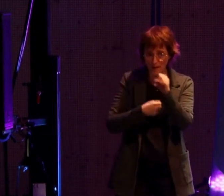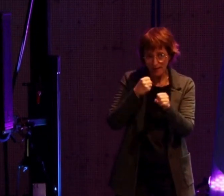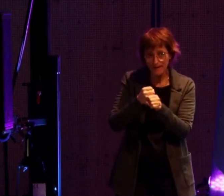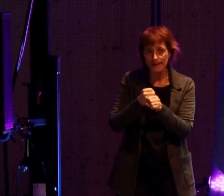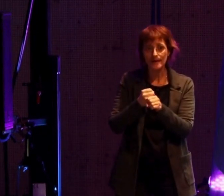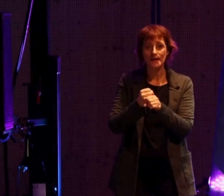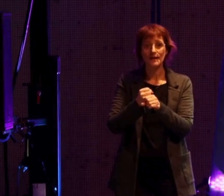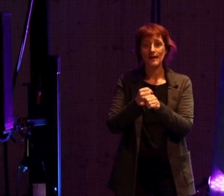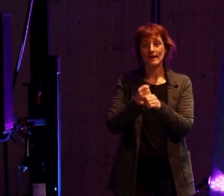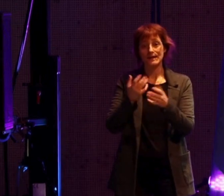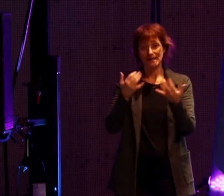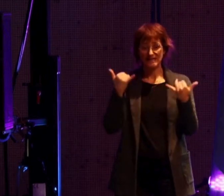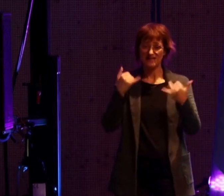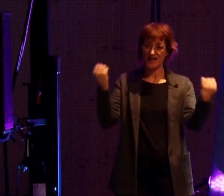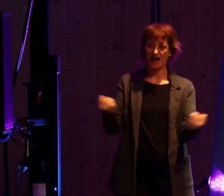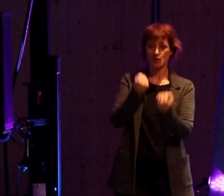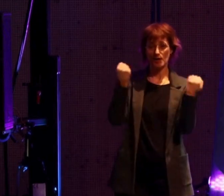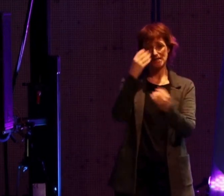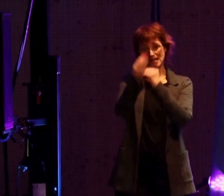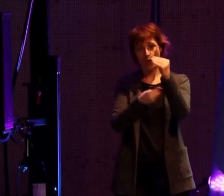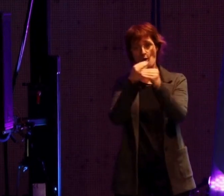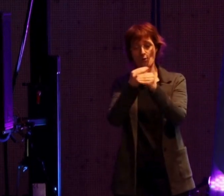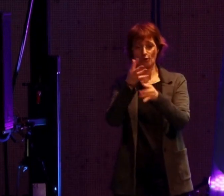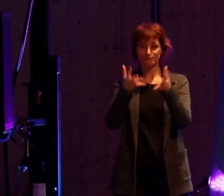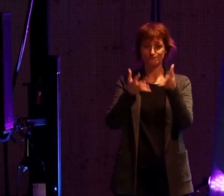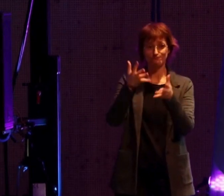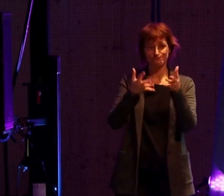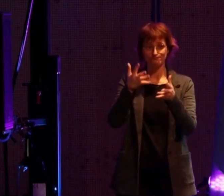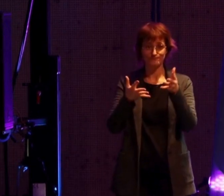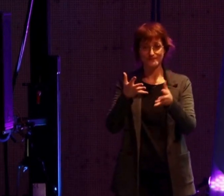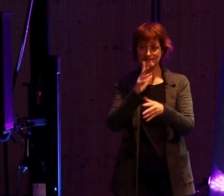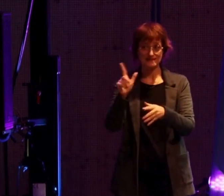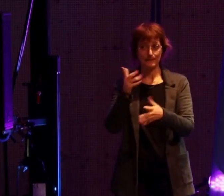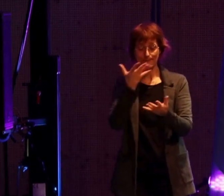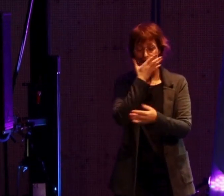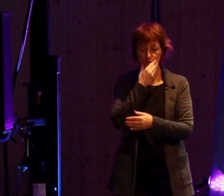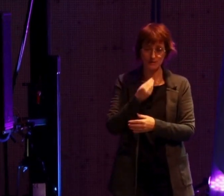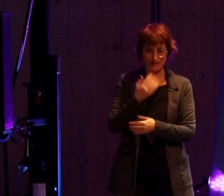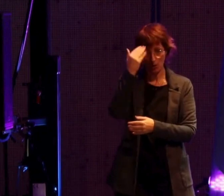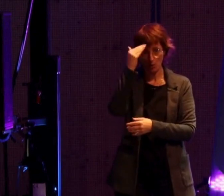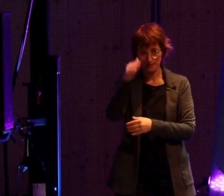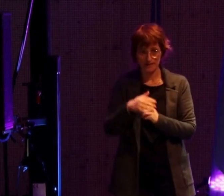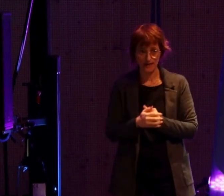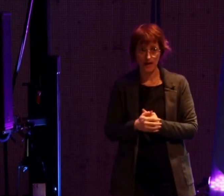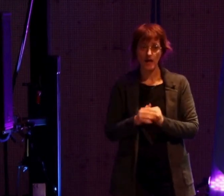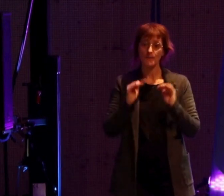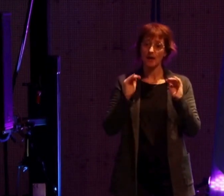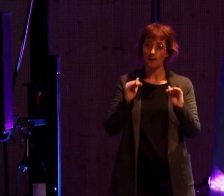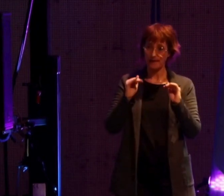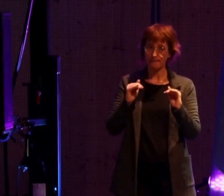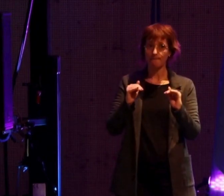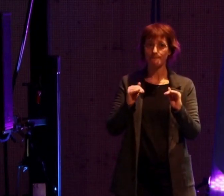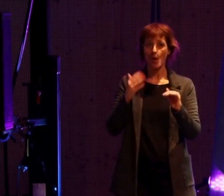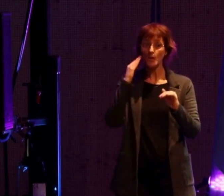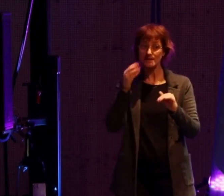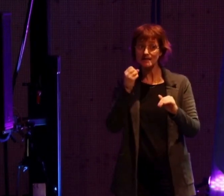dans une actualité internationale qui n'est pas des plus joyeuses, nous le savons bien, mais nous voyons aussi que